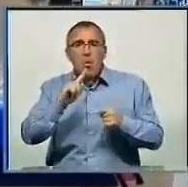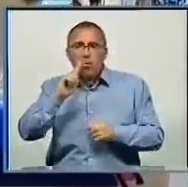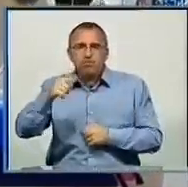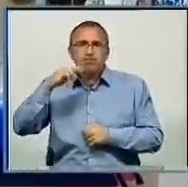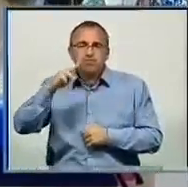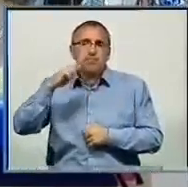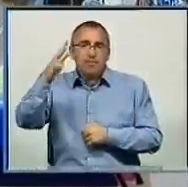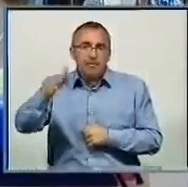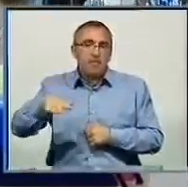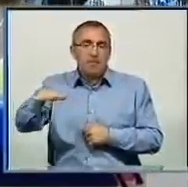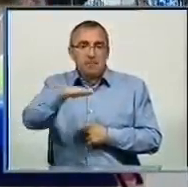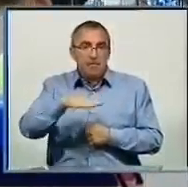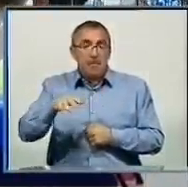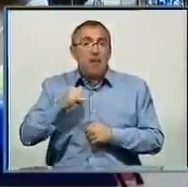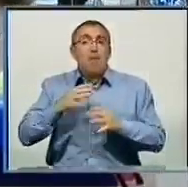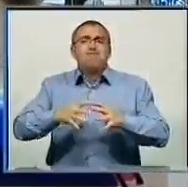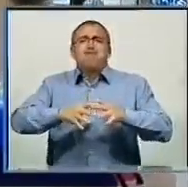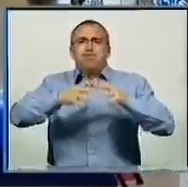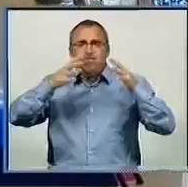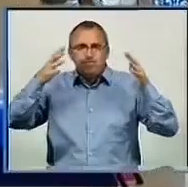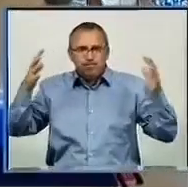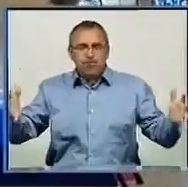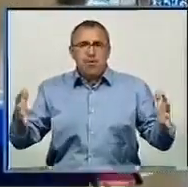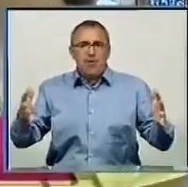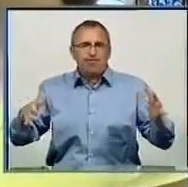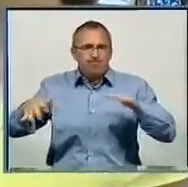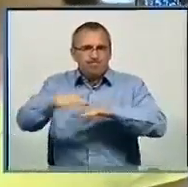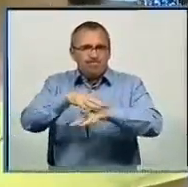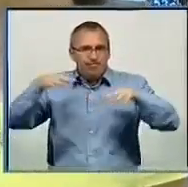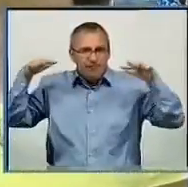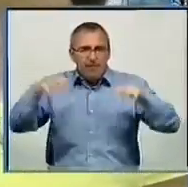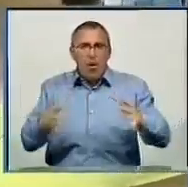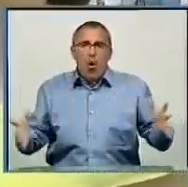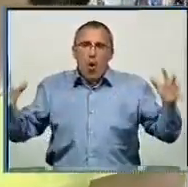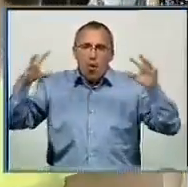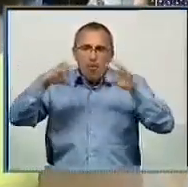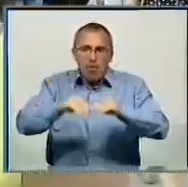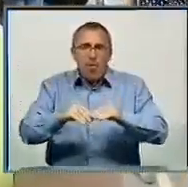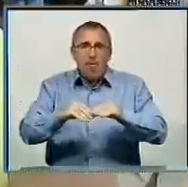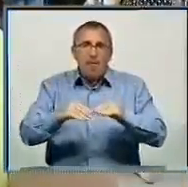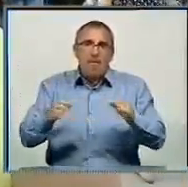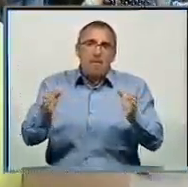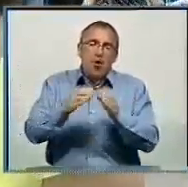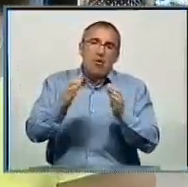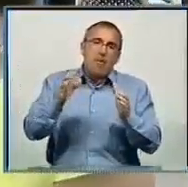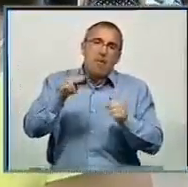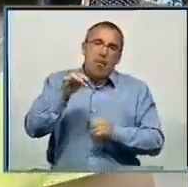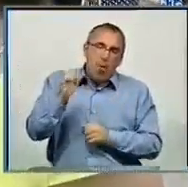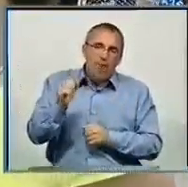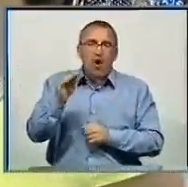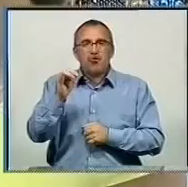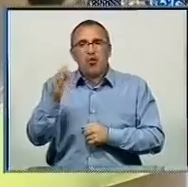мікрорайоні, але сьогодні ми зробили його набагато більшим, масштабнішим, тому що вирішили об'єднати не лише мікрорайони Попова, Жадова, а